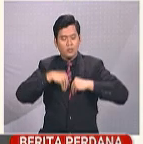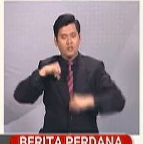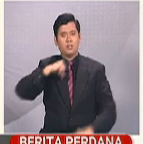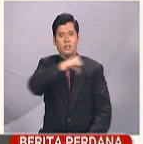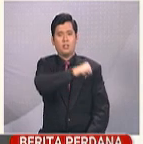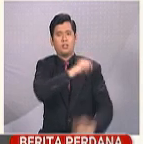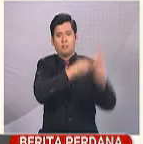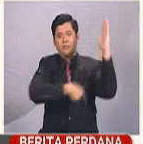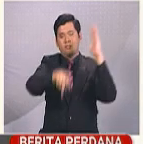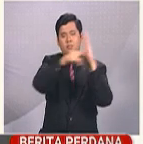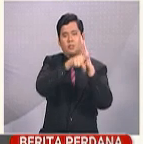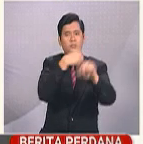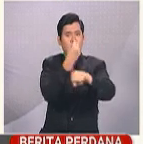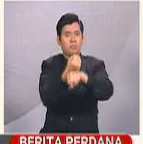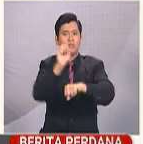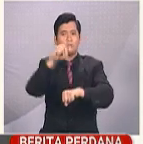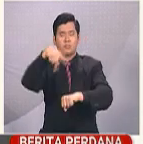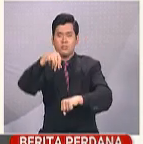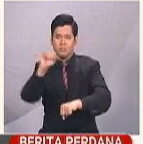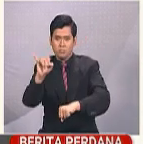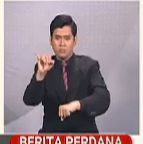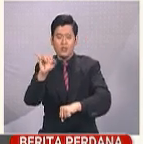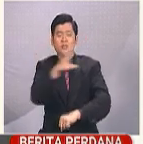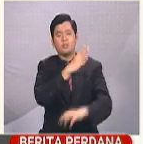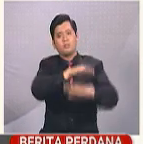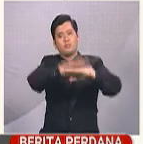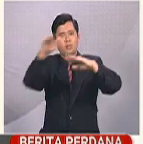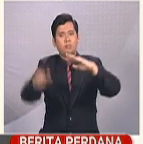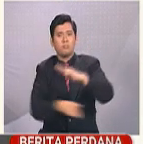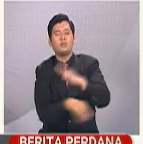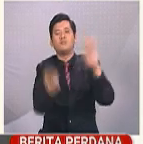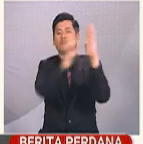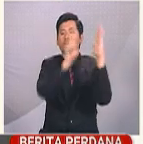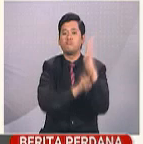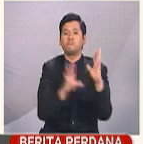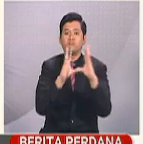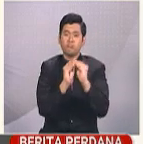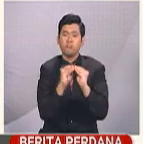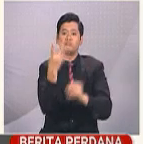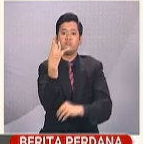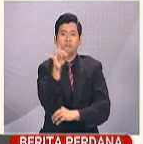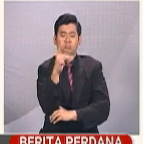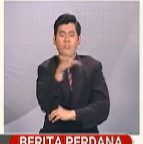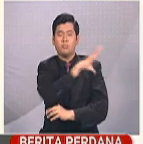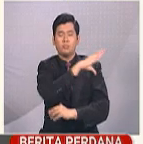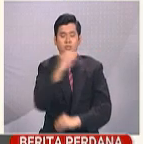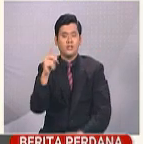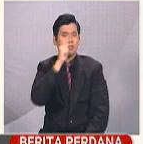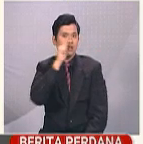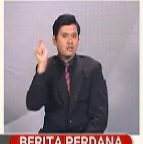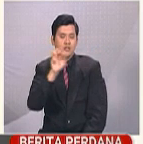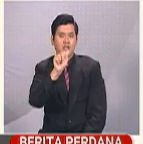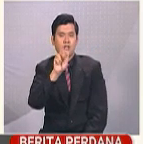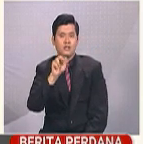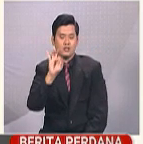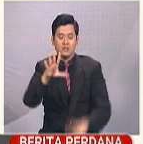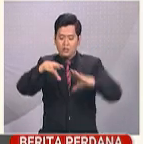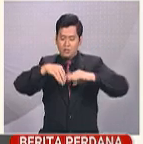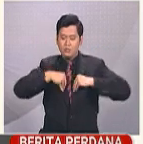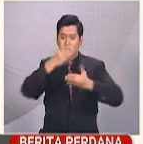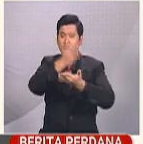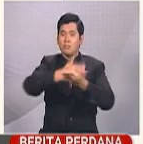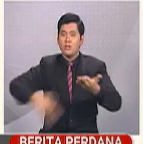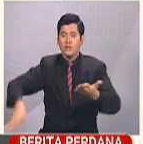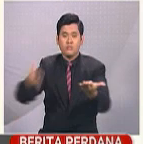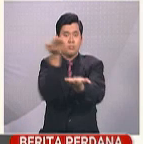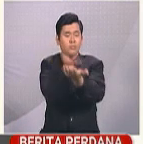Ahli Parlimen Batu Sapi, Datuk Liu Vui Keong di bawah Peraturan Mesyuarat 18. Tan Sri Muhammad Arif menerima sebahagian